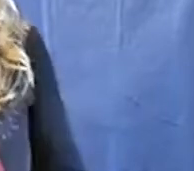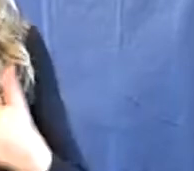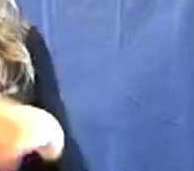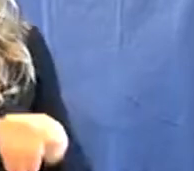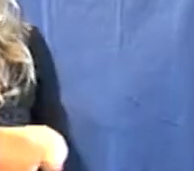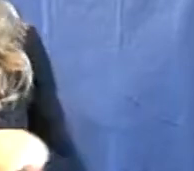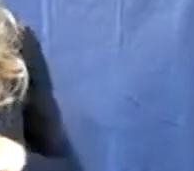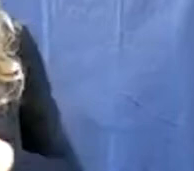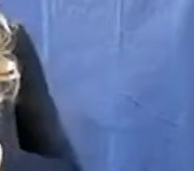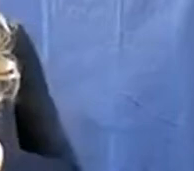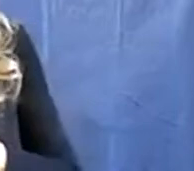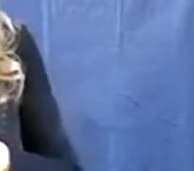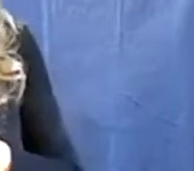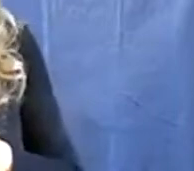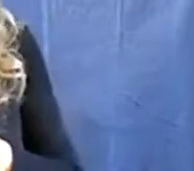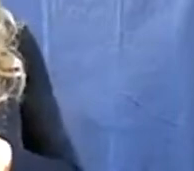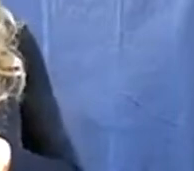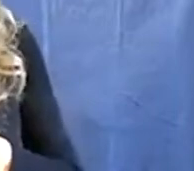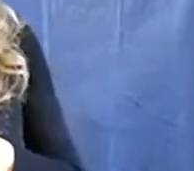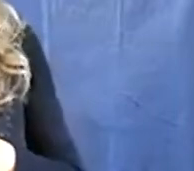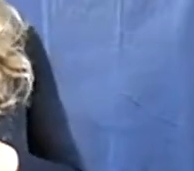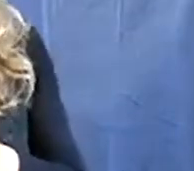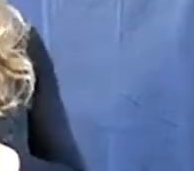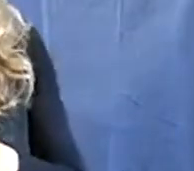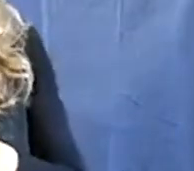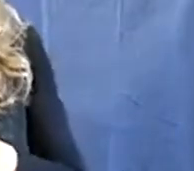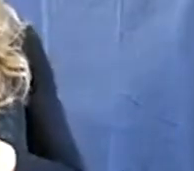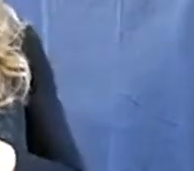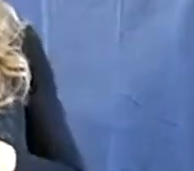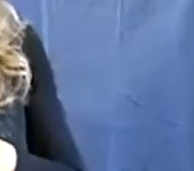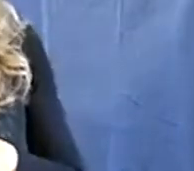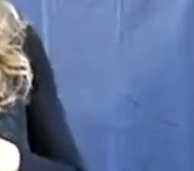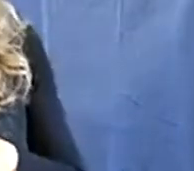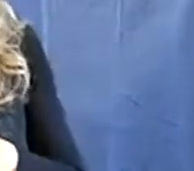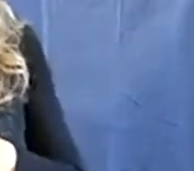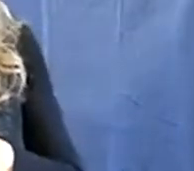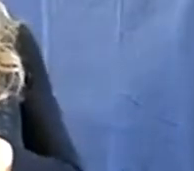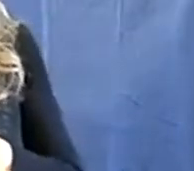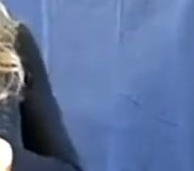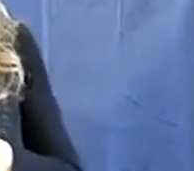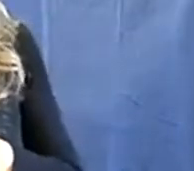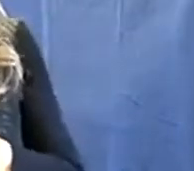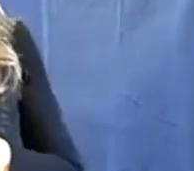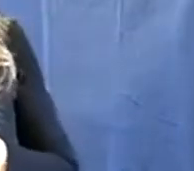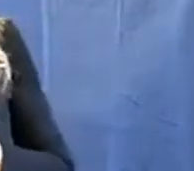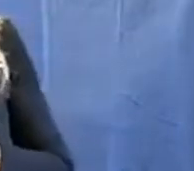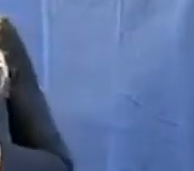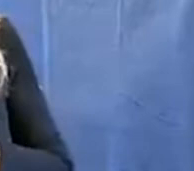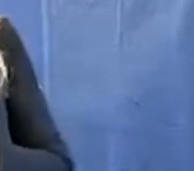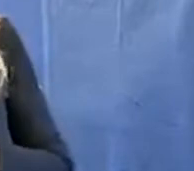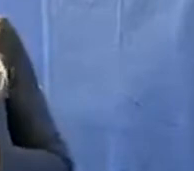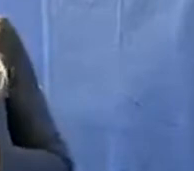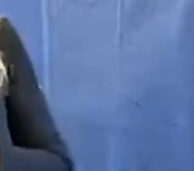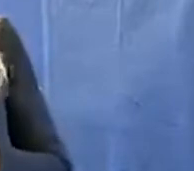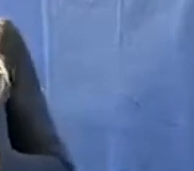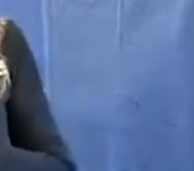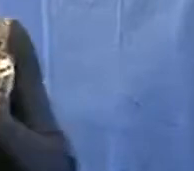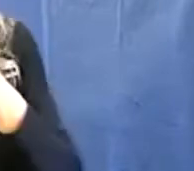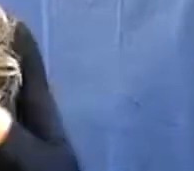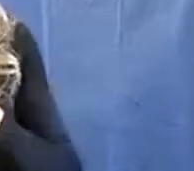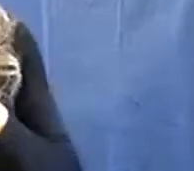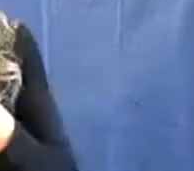di getite e l'epidocrocite. Sono due termini un po' complessi